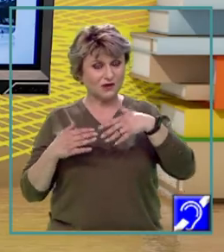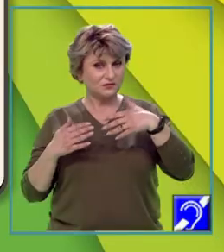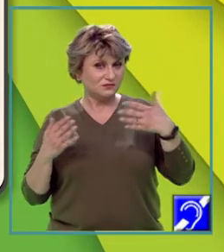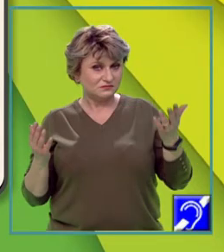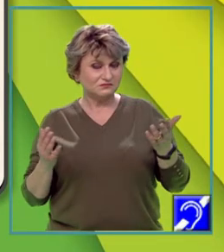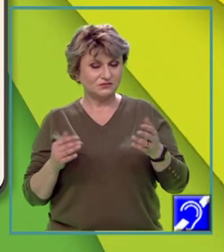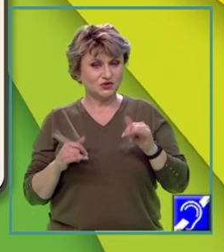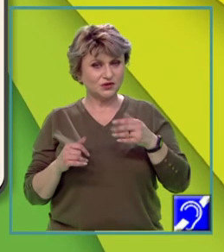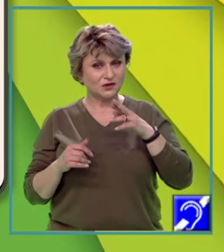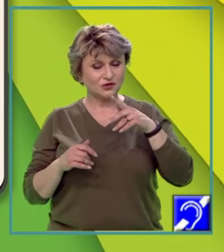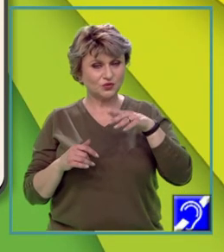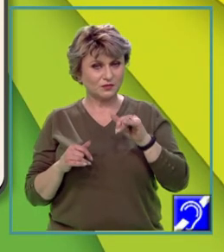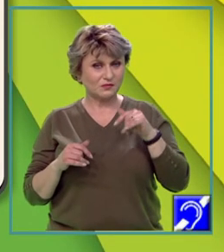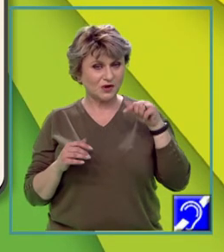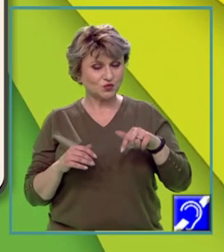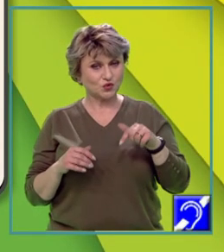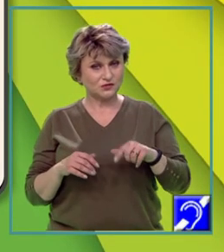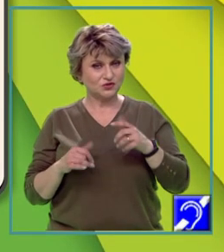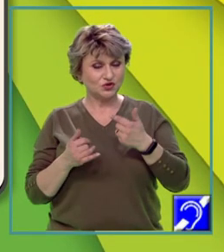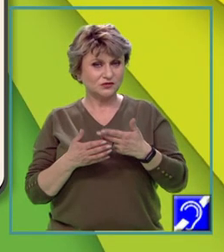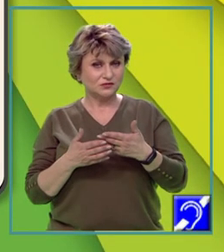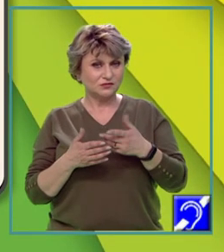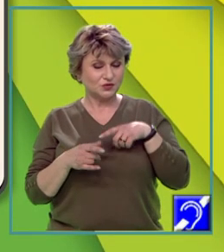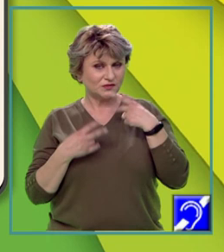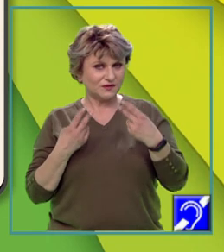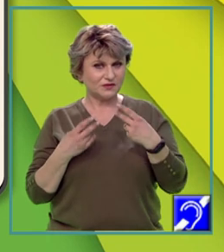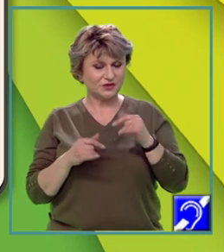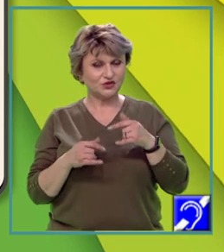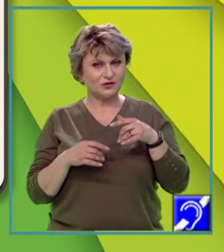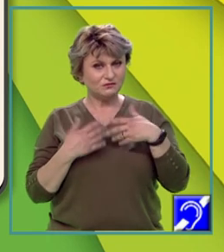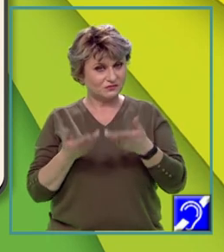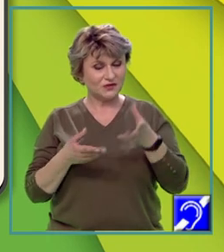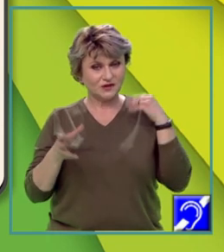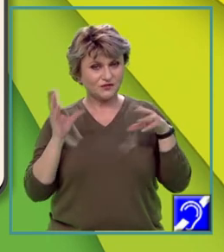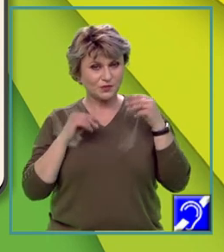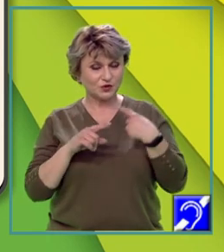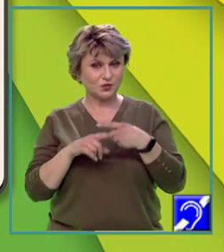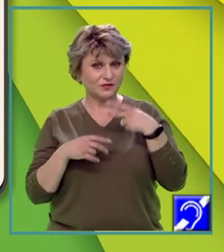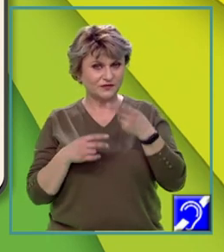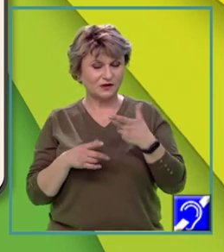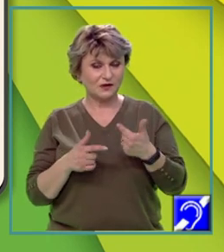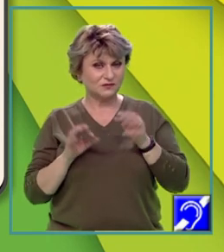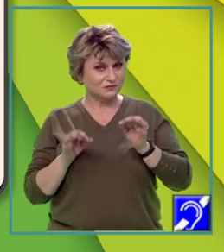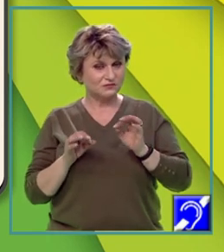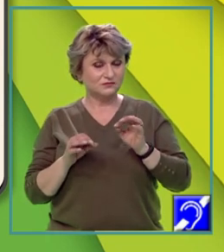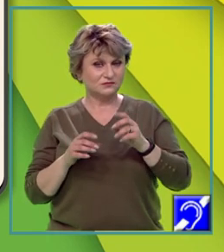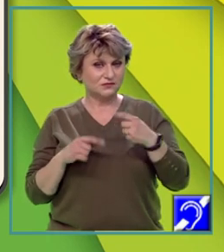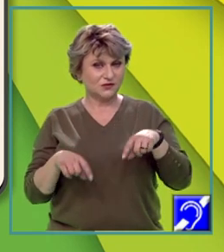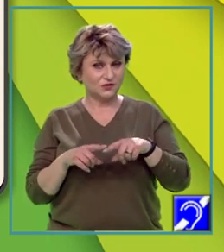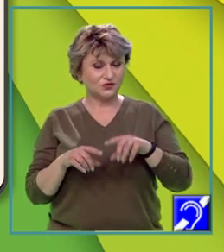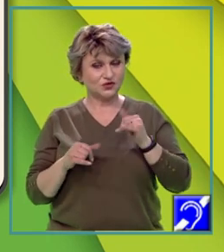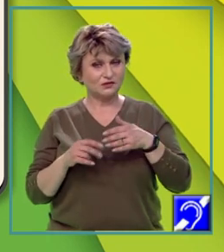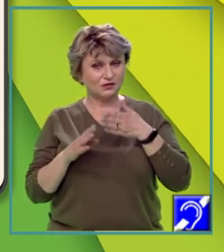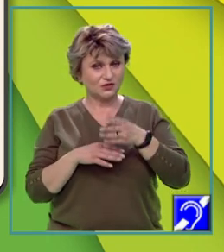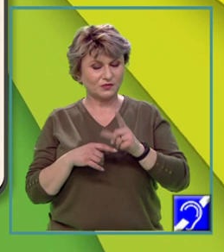mai joase. Activitățile agricole sunt vizibile și oferă informații cu privire la specializarea lor. Vom